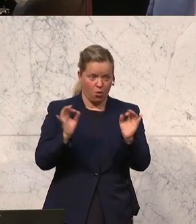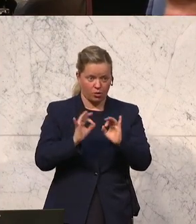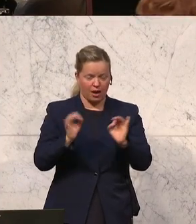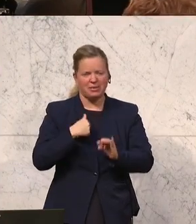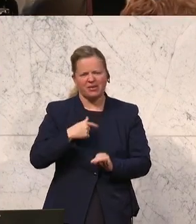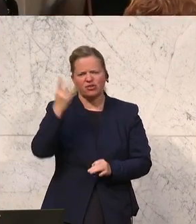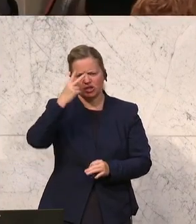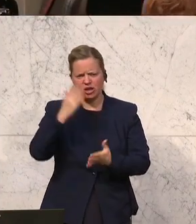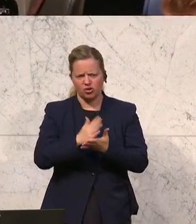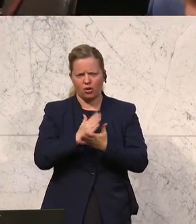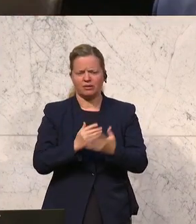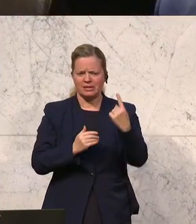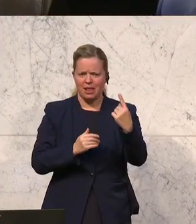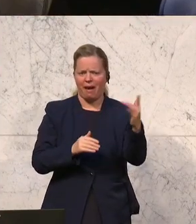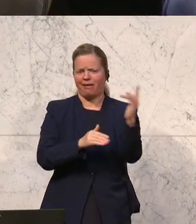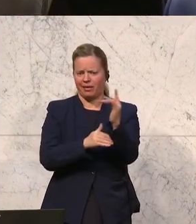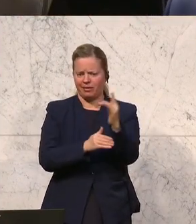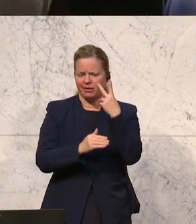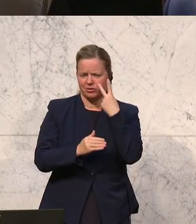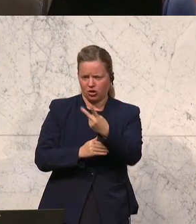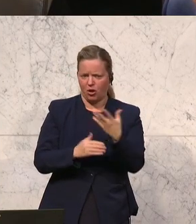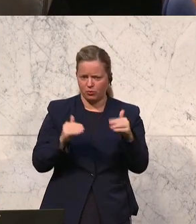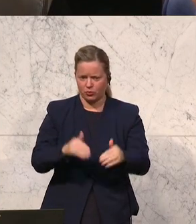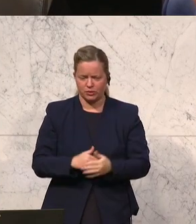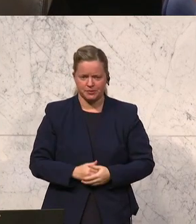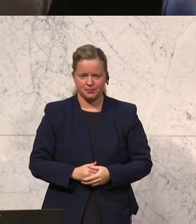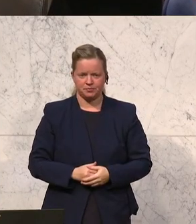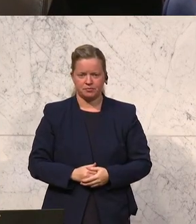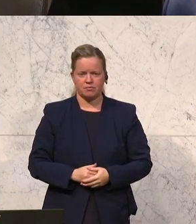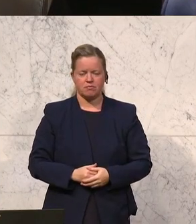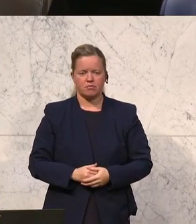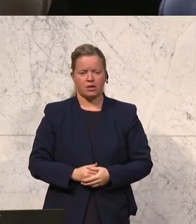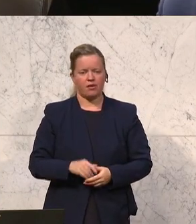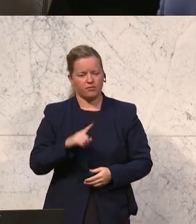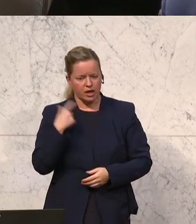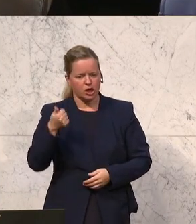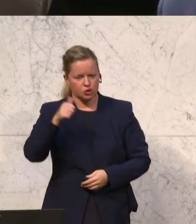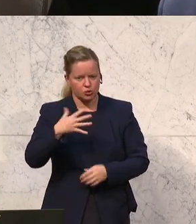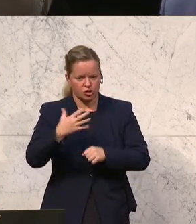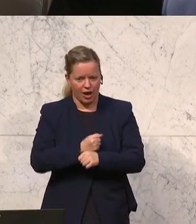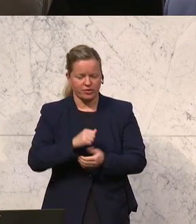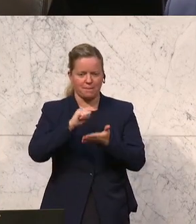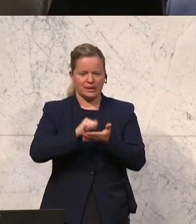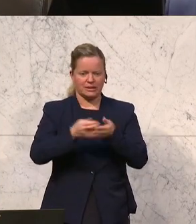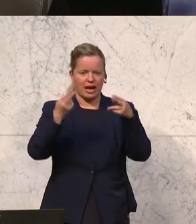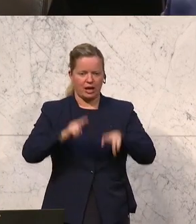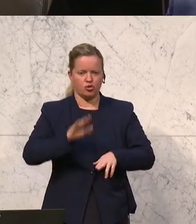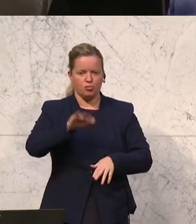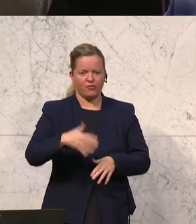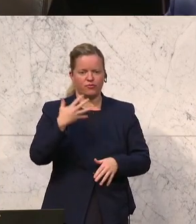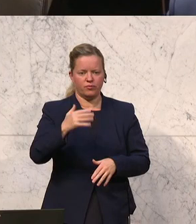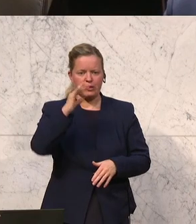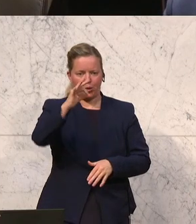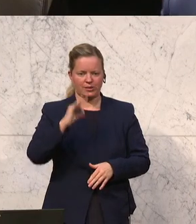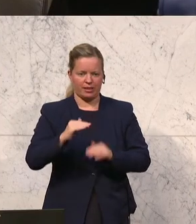kritisch betrachten muss. Außerdem ist es uns gelungen, beim Presserat eine über 50-prozentige